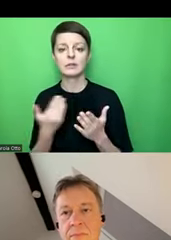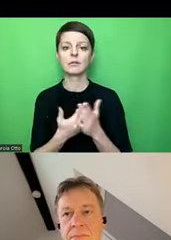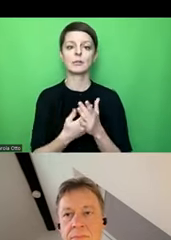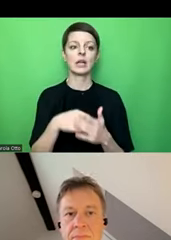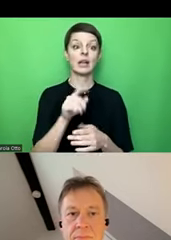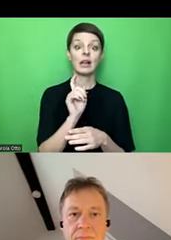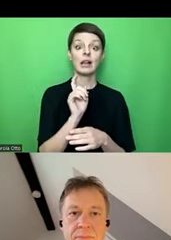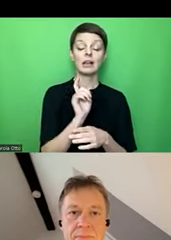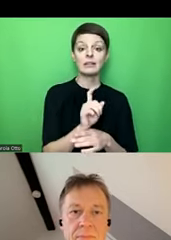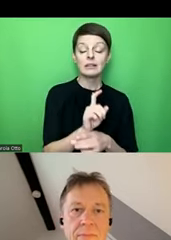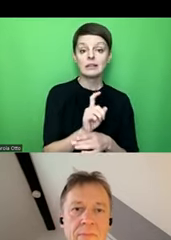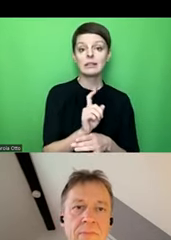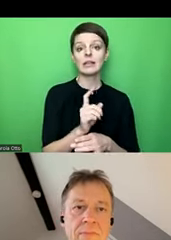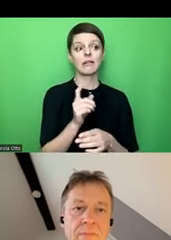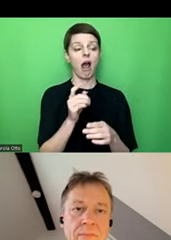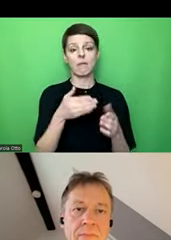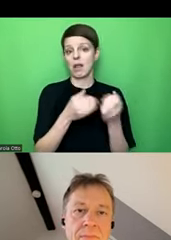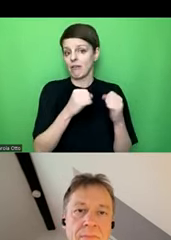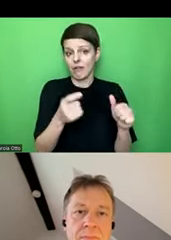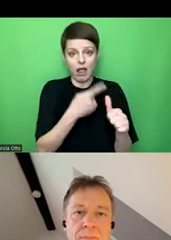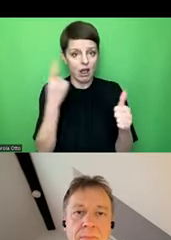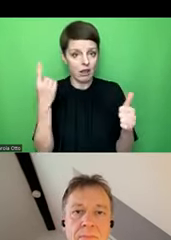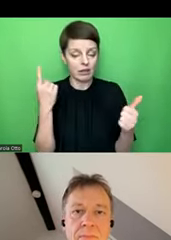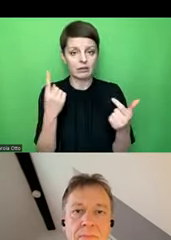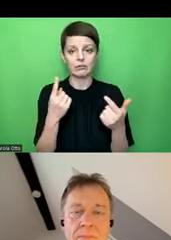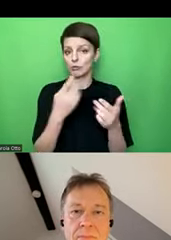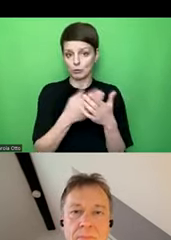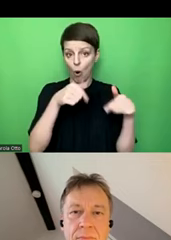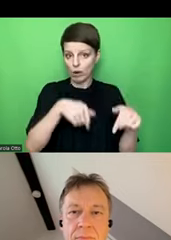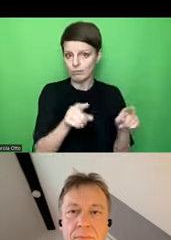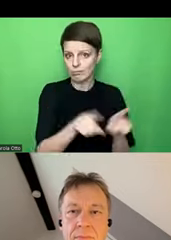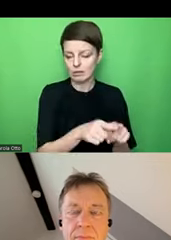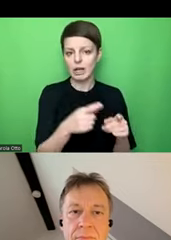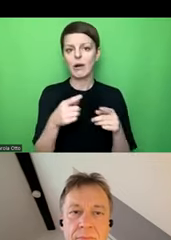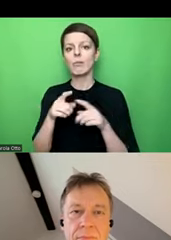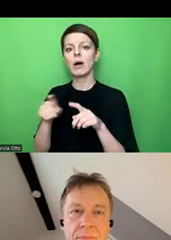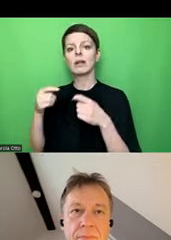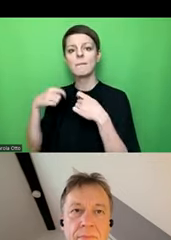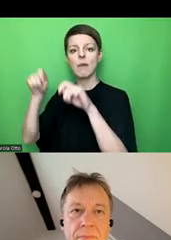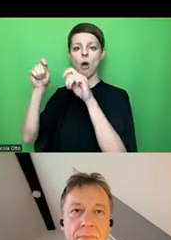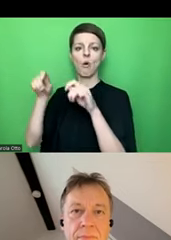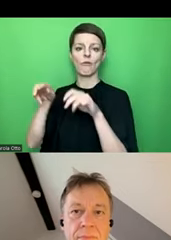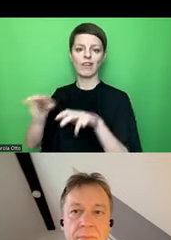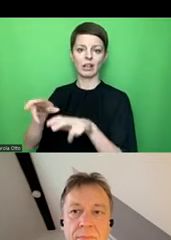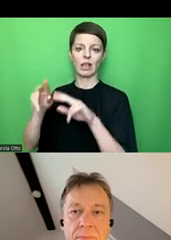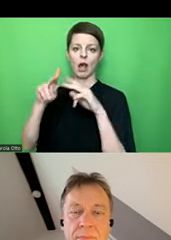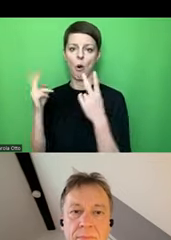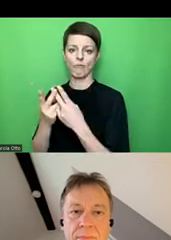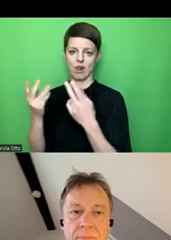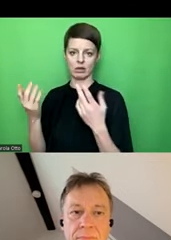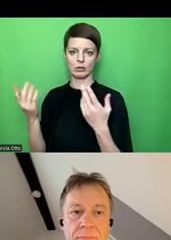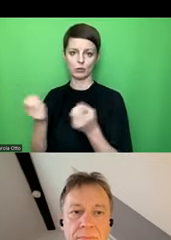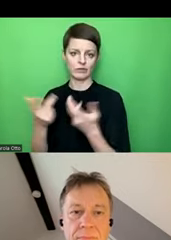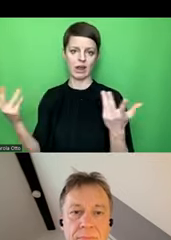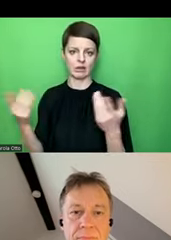digitale Barrierefreiheit wie eben heute, aber auch im Bereich von Bau und Verkehr, Umwelt und allen weiteren